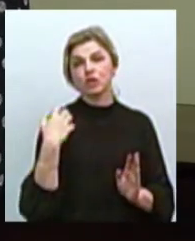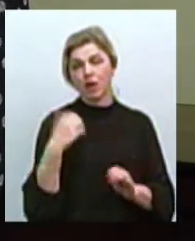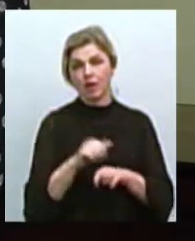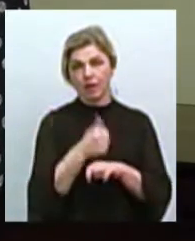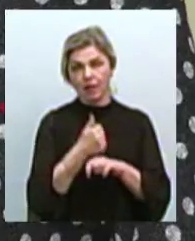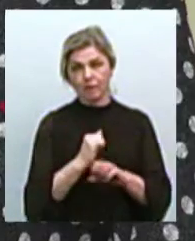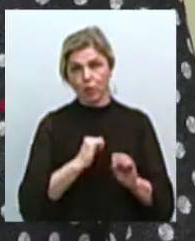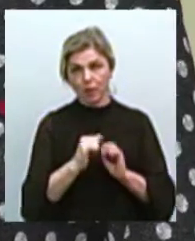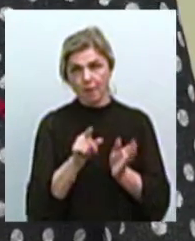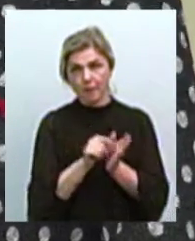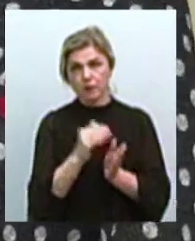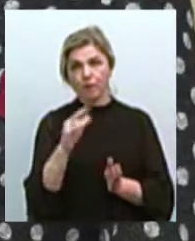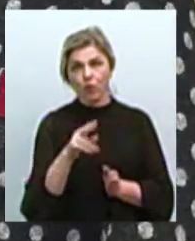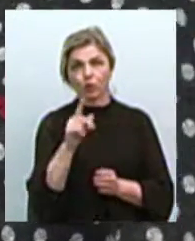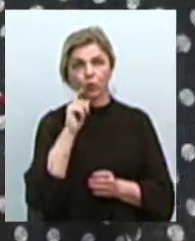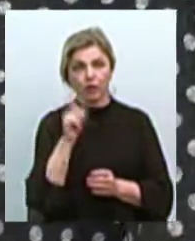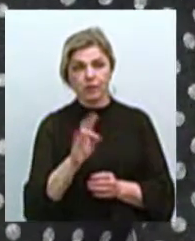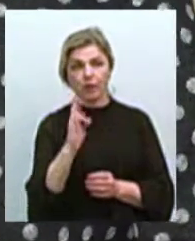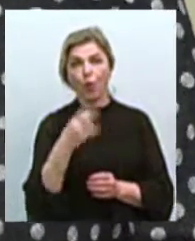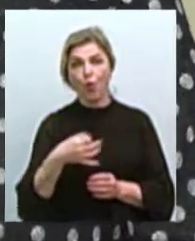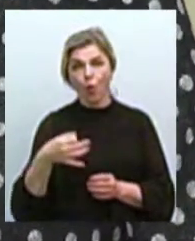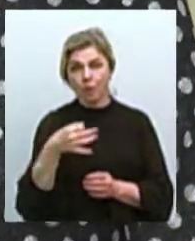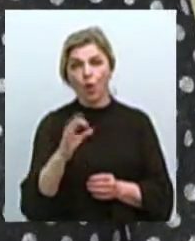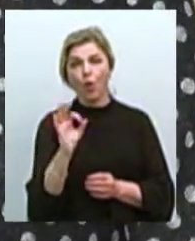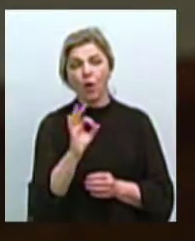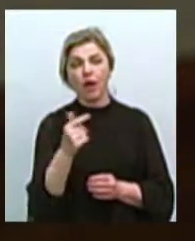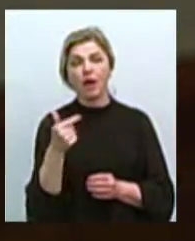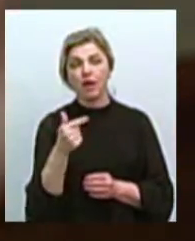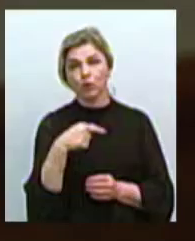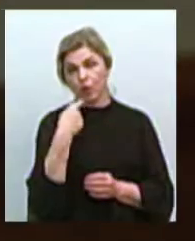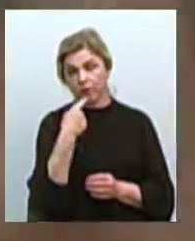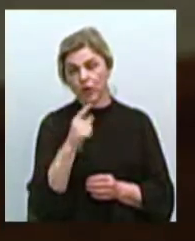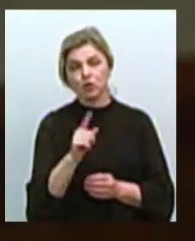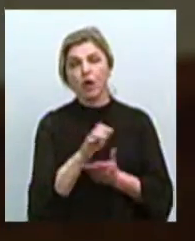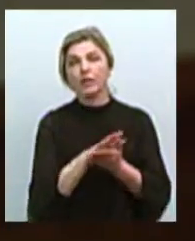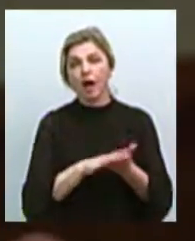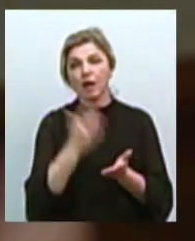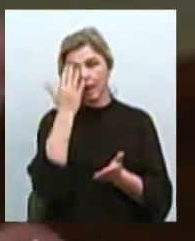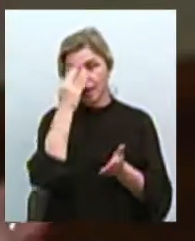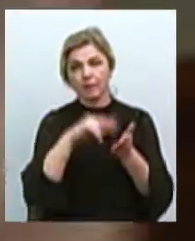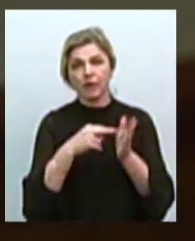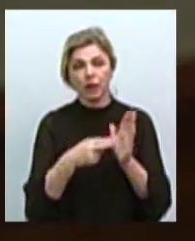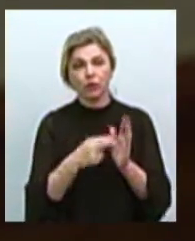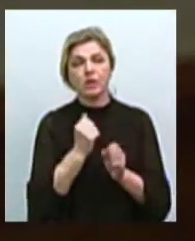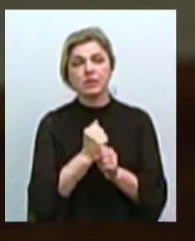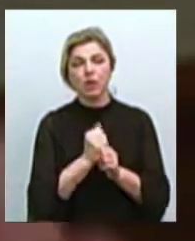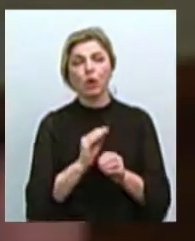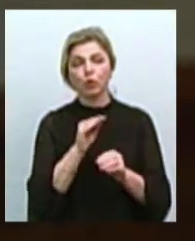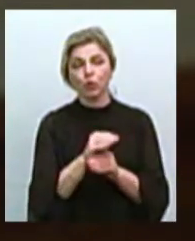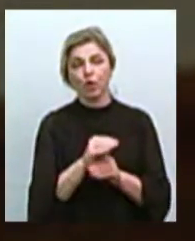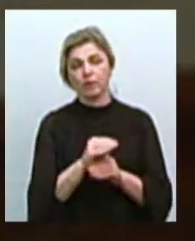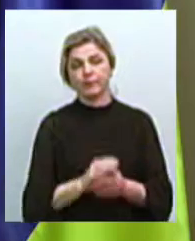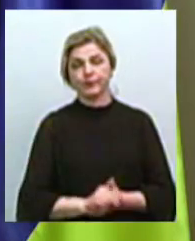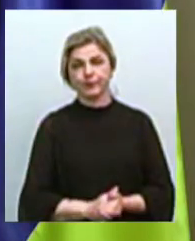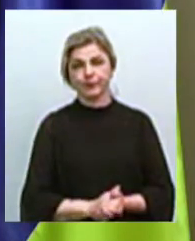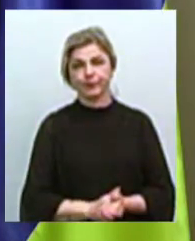управління Пенсійного фонду України в Миколаївській області Ольга Галентовська каже, далі планують випустити додаток і на платформу АйОз.